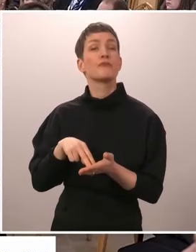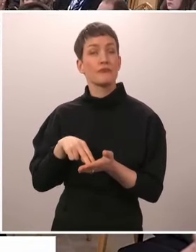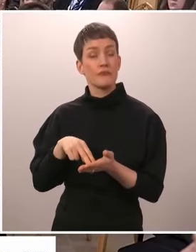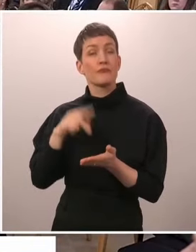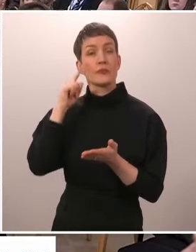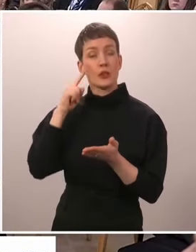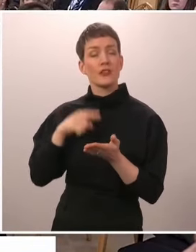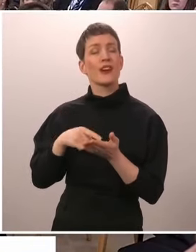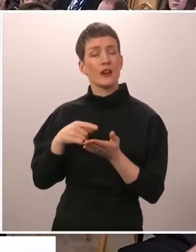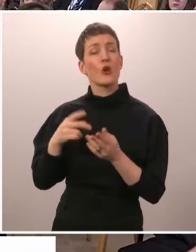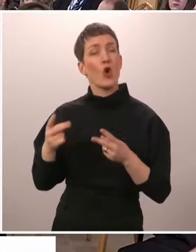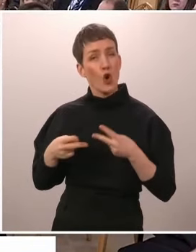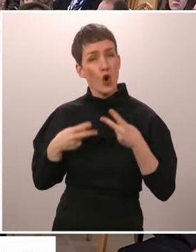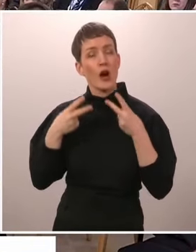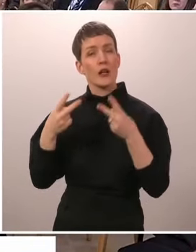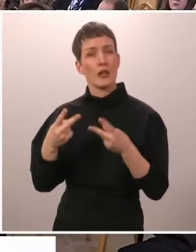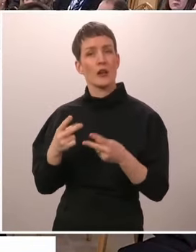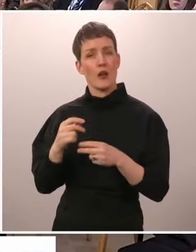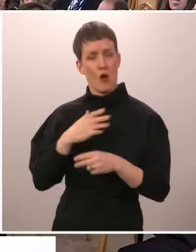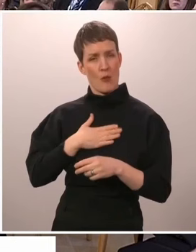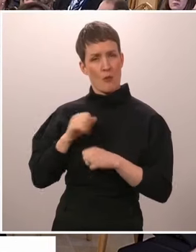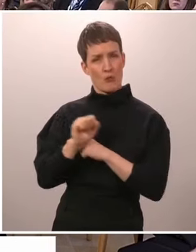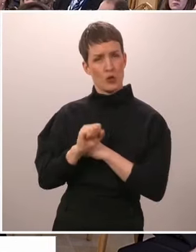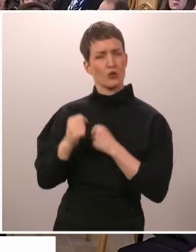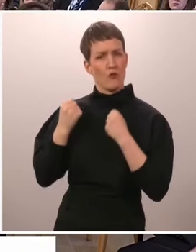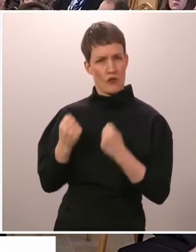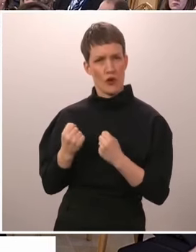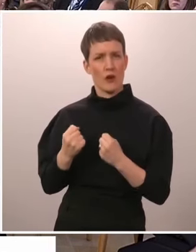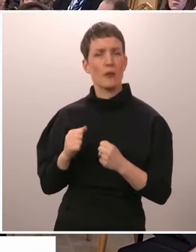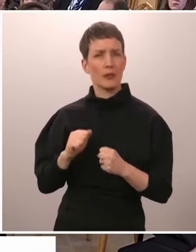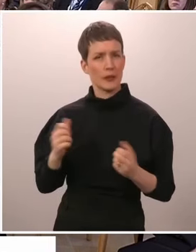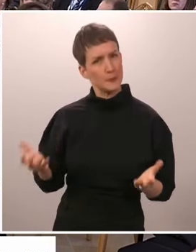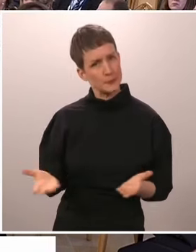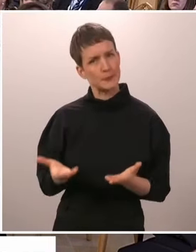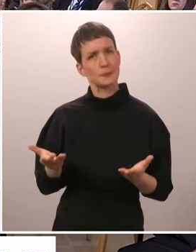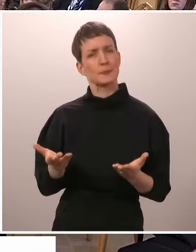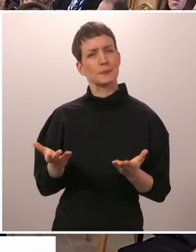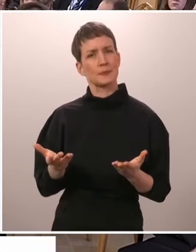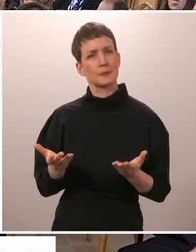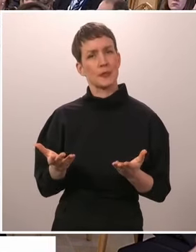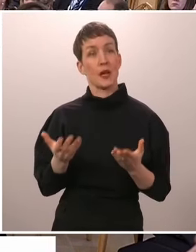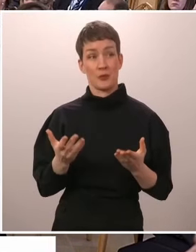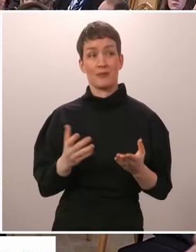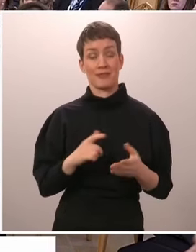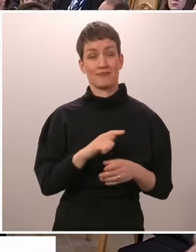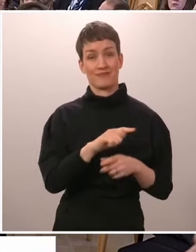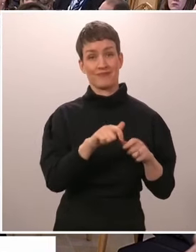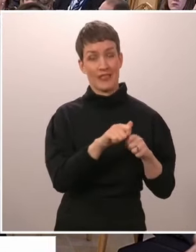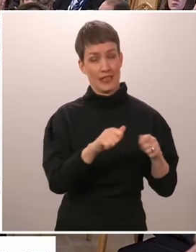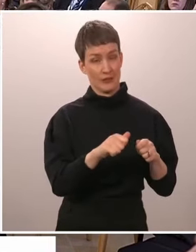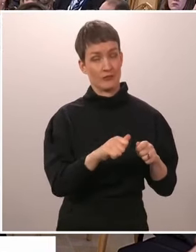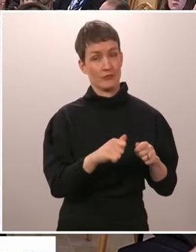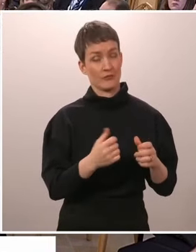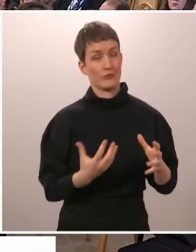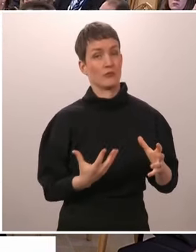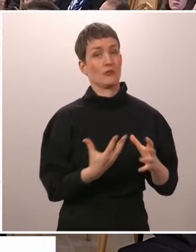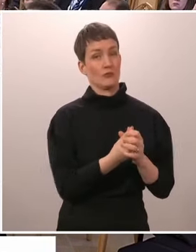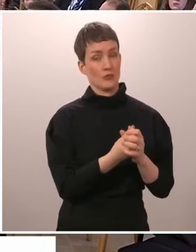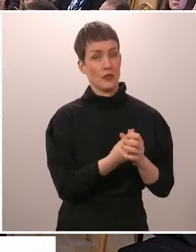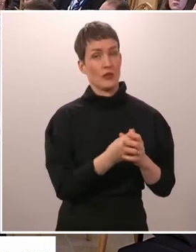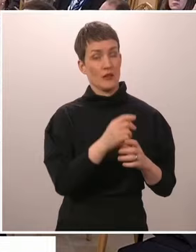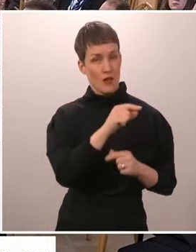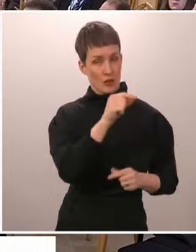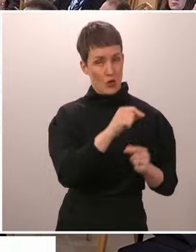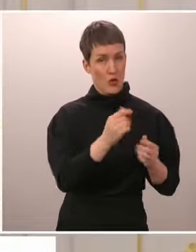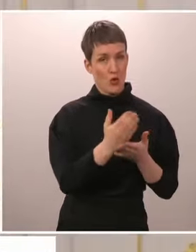ylläpidämme vahvaa puolustusta, nykypäivänä tietysti osana liittokuntaa, eli NATOa. Realismi on myös sitä, että meidän on